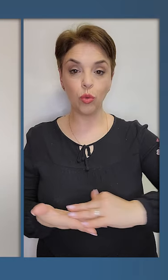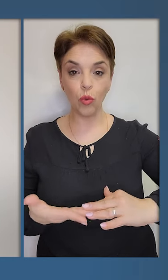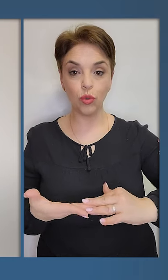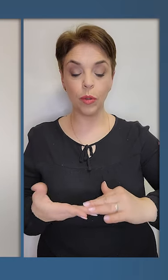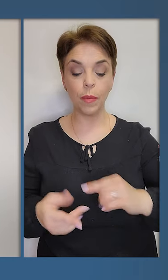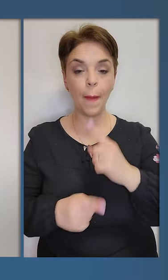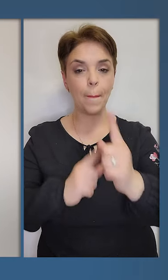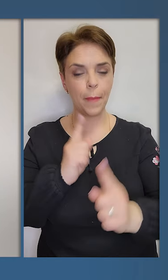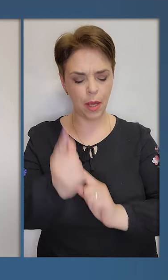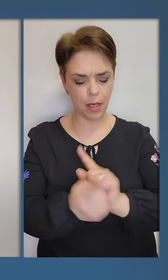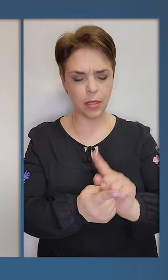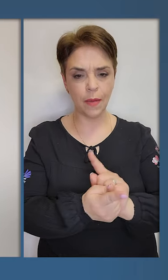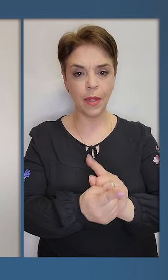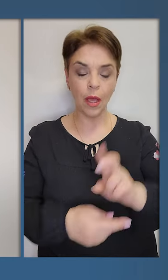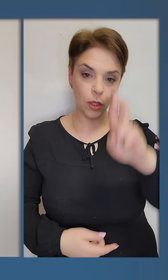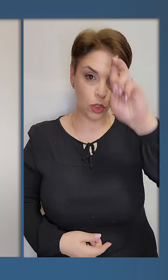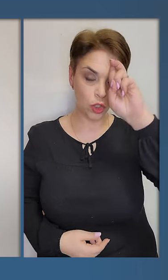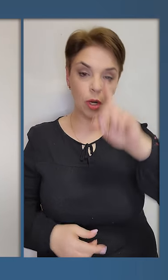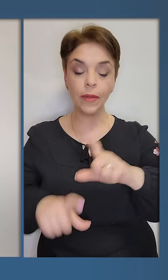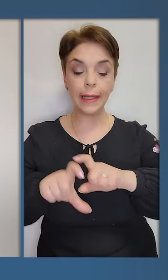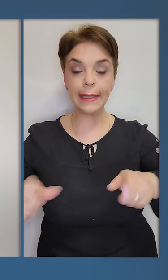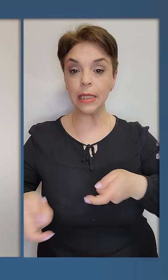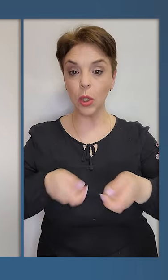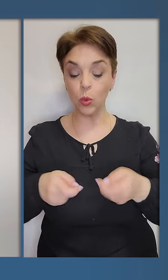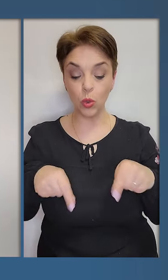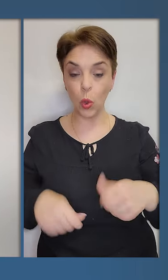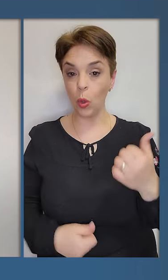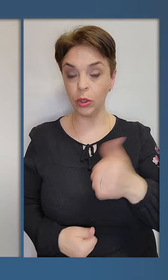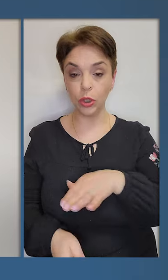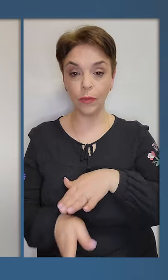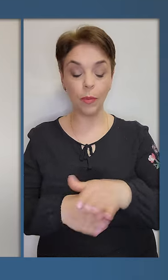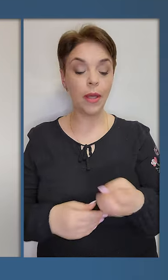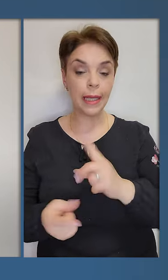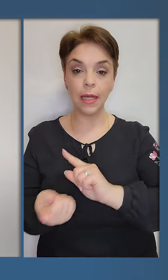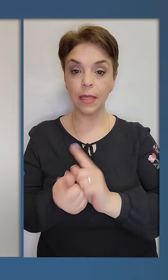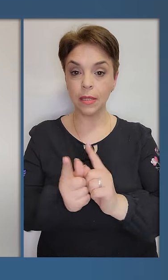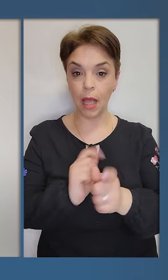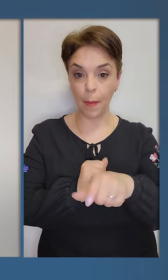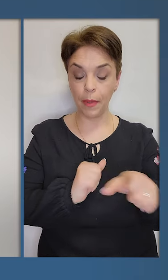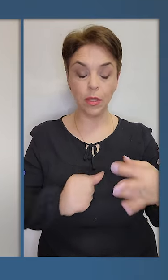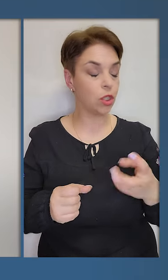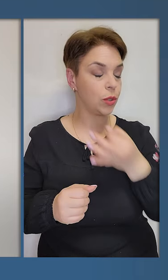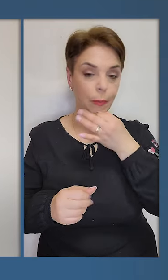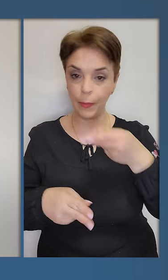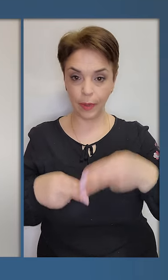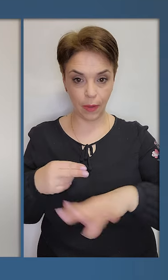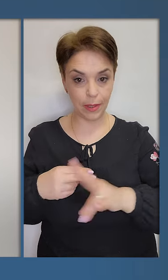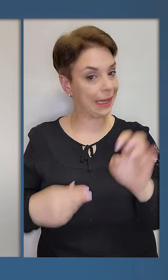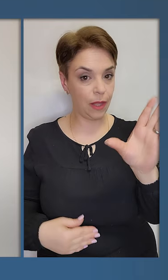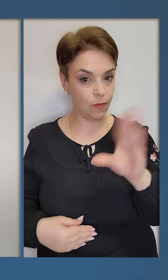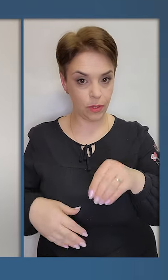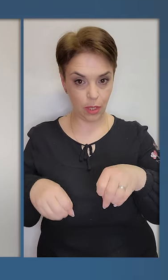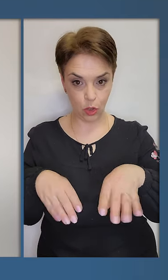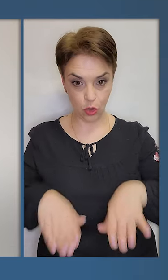продовжуємо перезавантаження державних інституцій. Цього тижня відбулось кілька замін. Це ще не все,